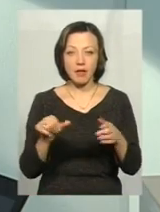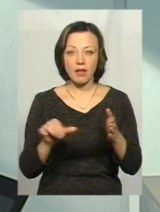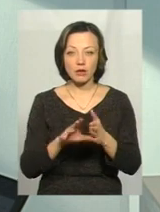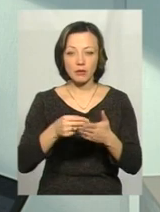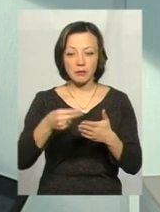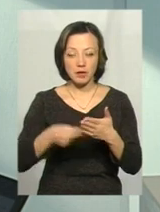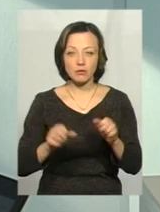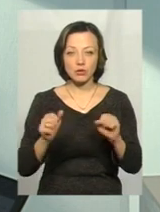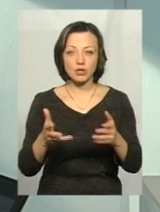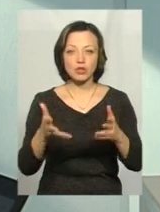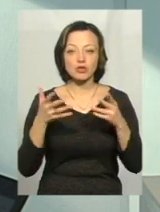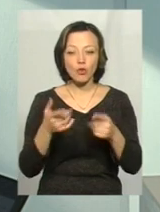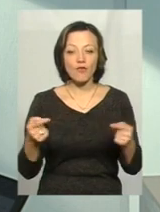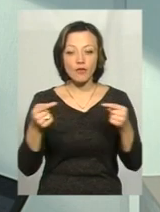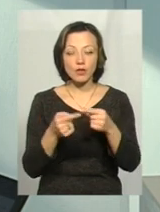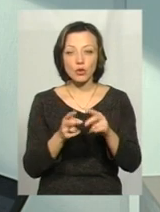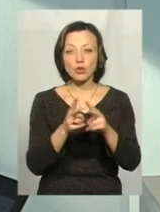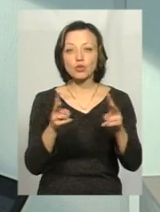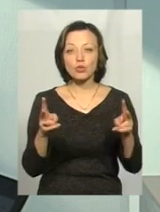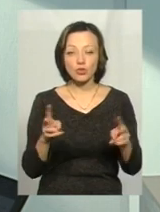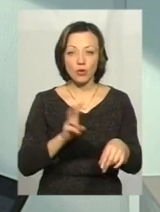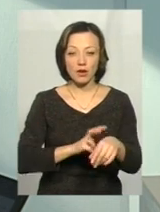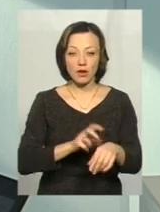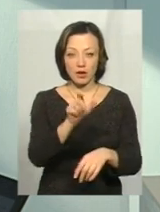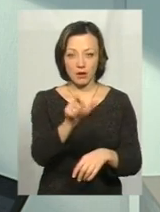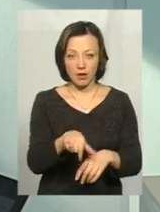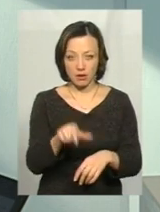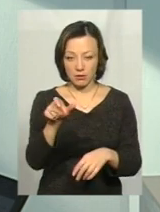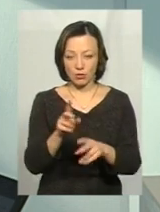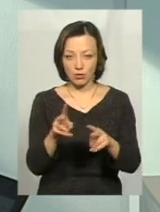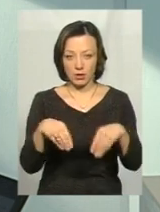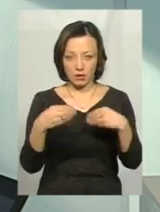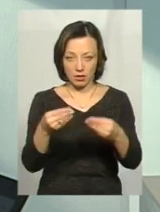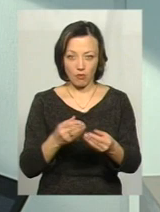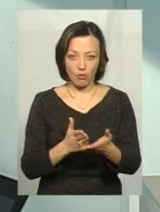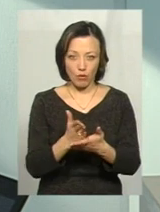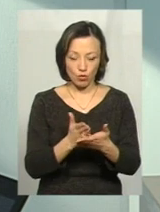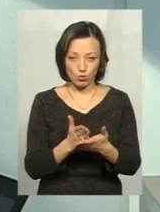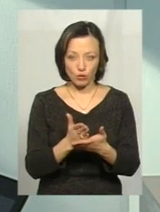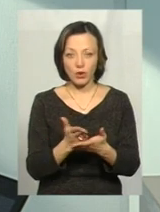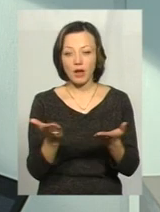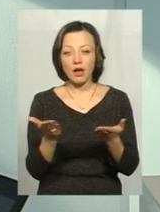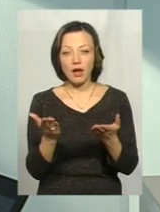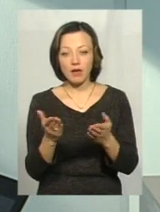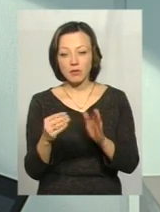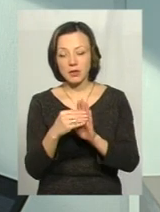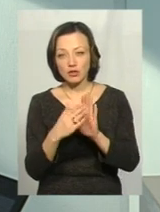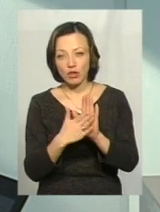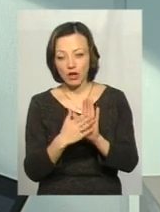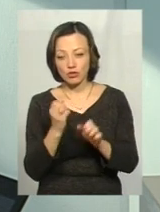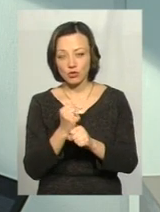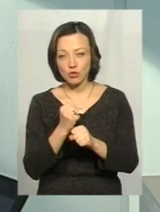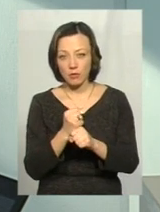підписом можна буде чітко поідентифікувати, який лікар надав ту чи іншу послугу, які призначені він